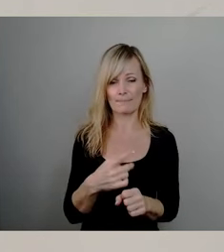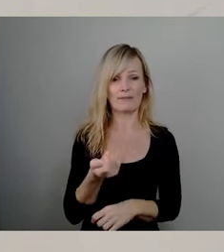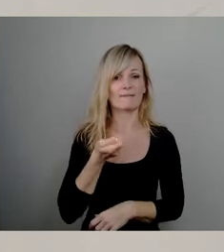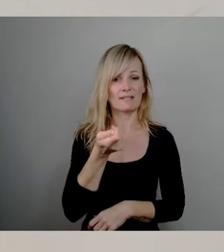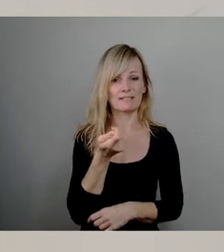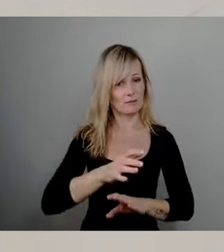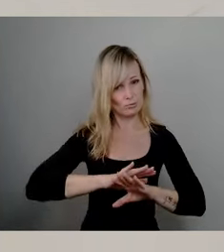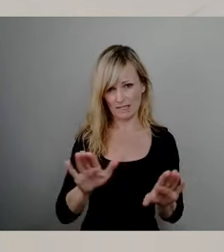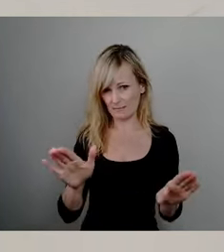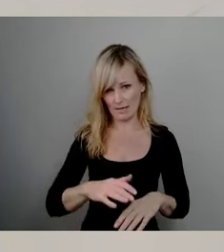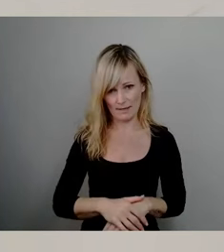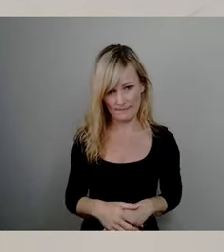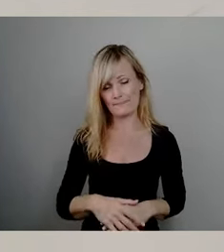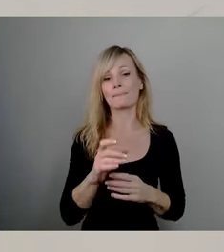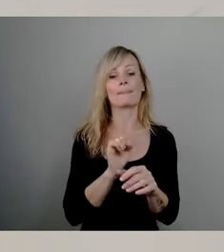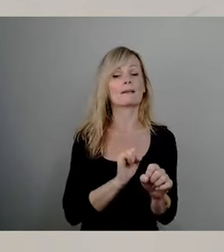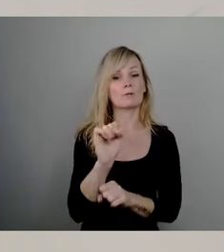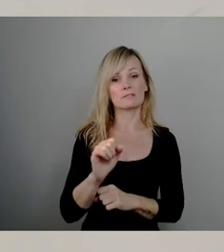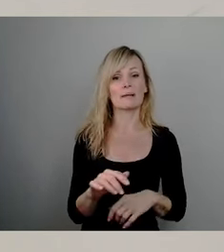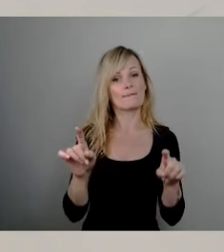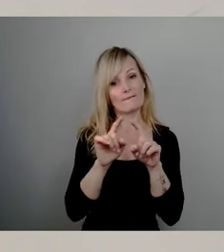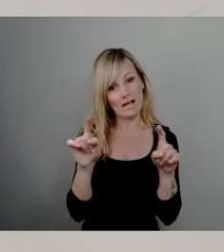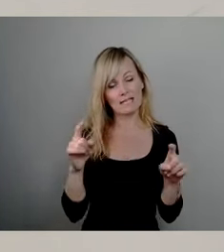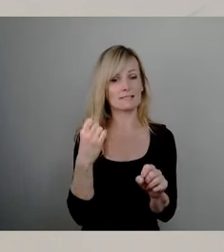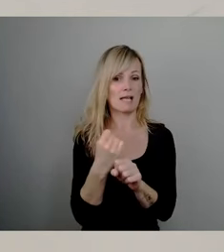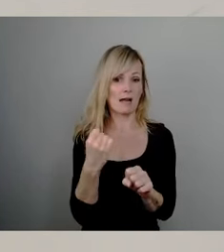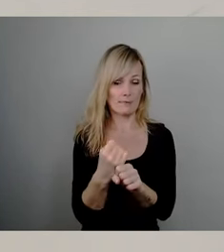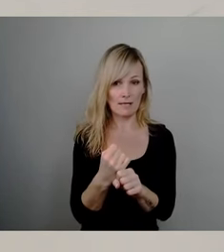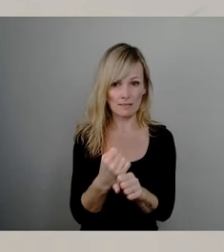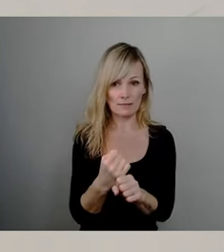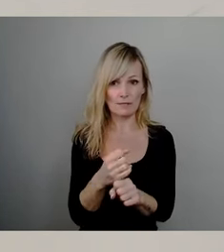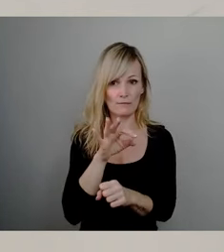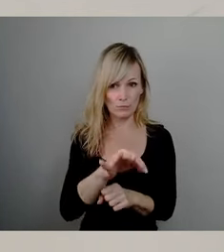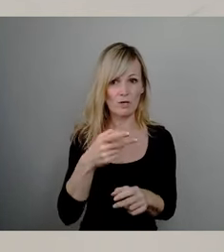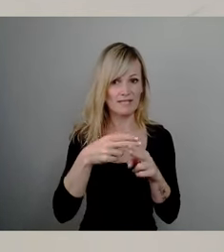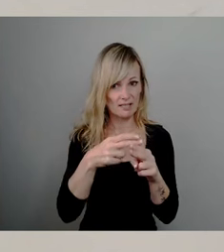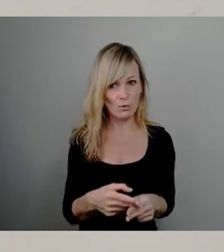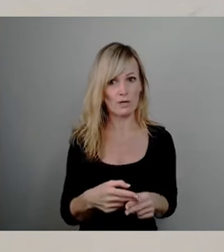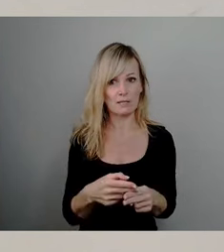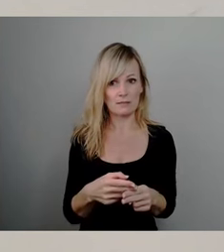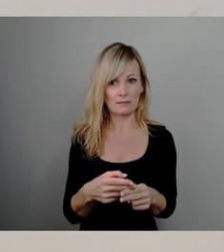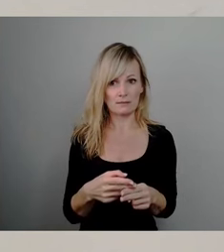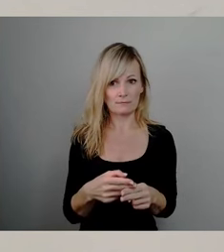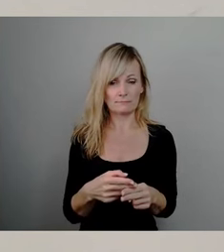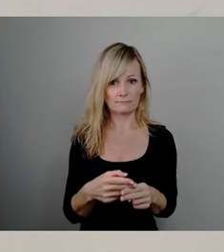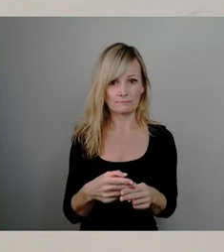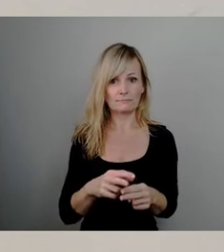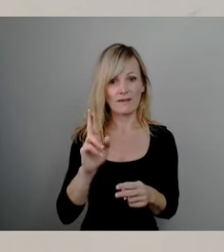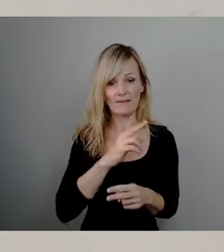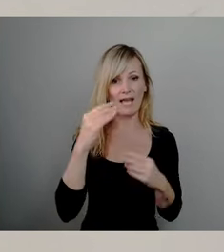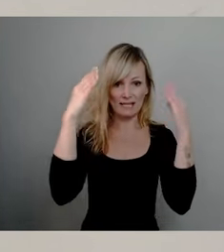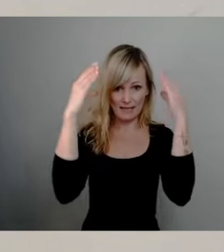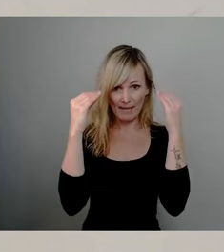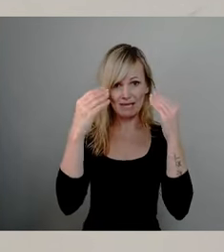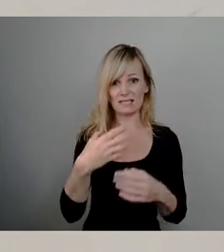werden, aber dennoch die fachliche Arbeit für Seniorinnen und Senioren, die beispielsweise an Demenz erkrankt sind